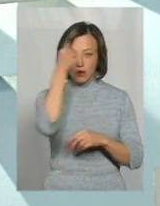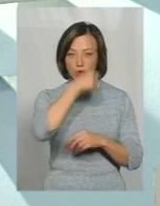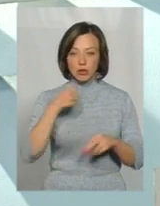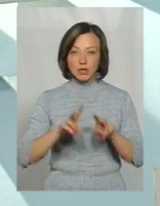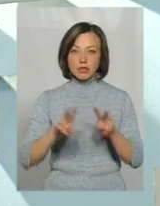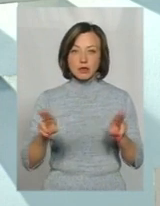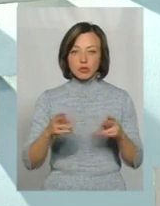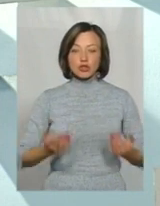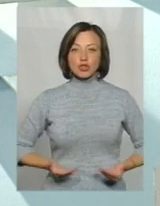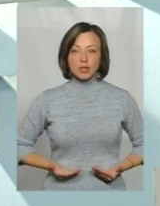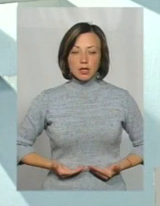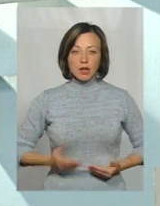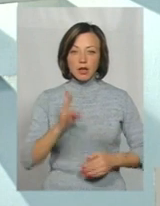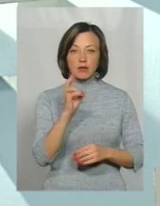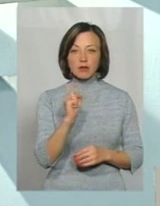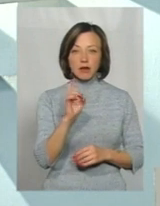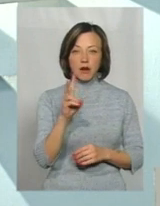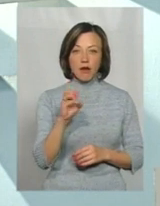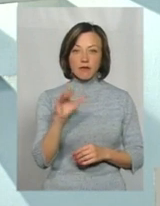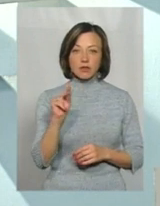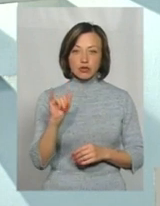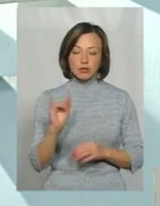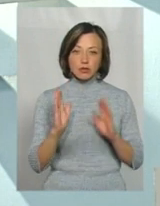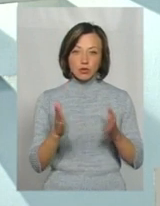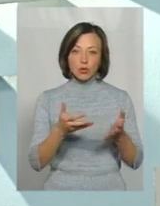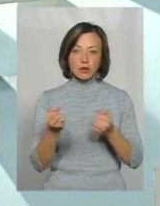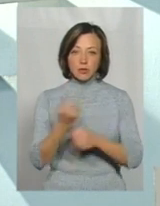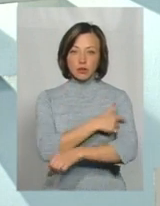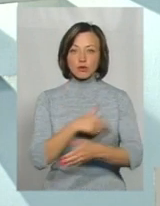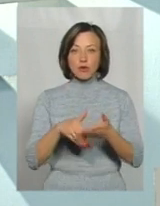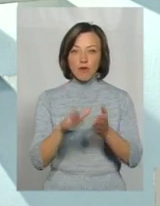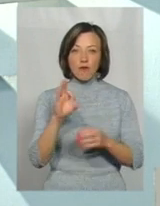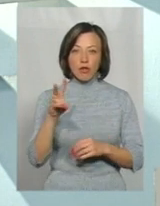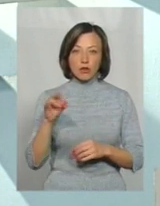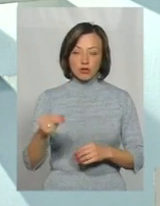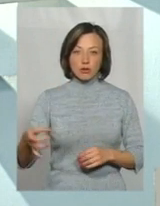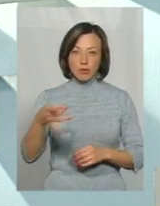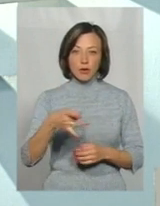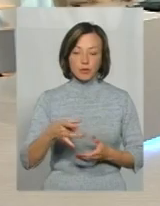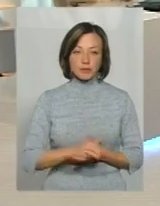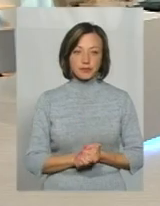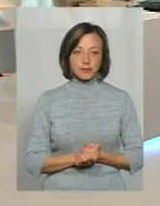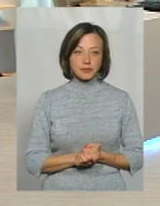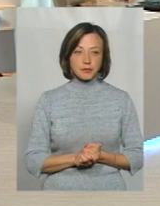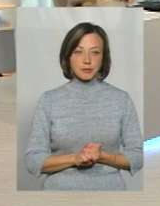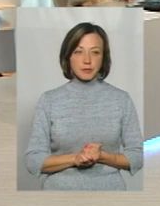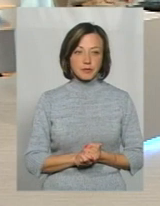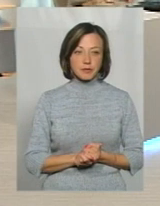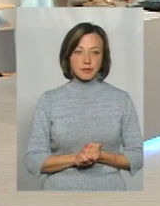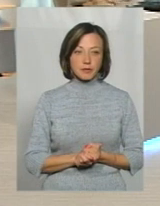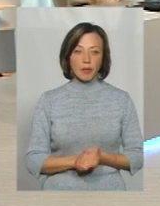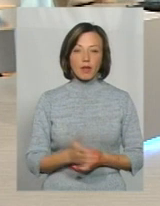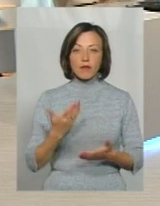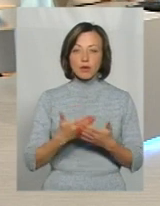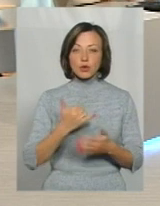само жителі Наркевичів будуть отримувати медичне обслуговування в Волочинському районі. А от ми маємо 9